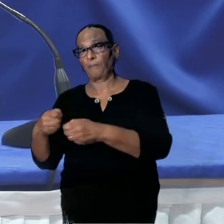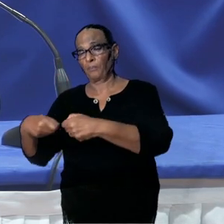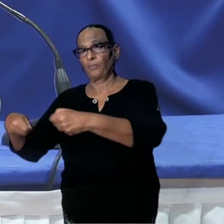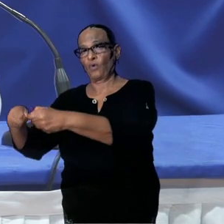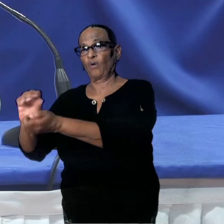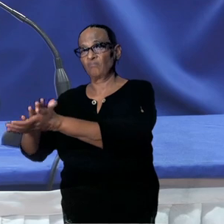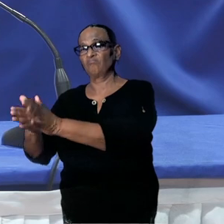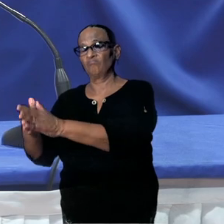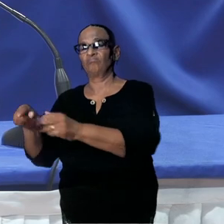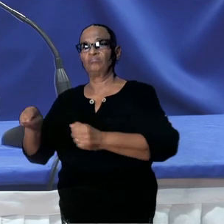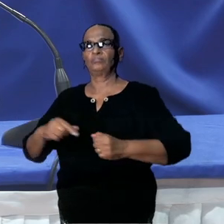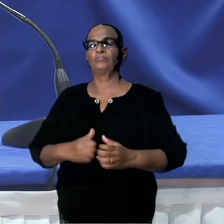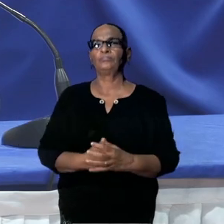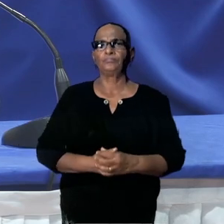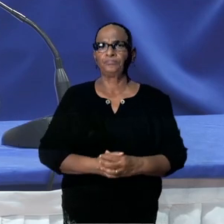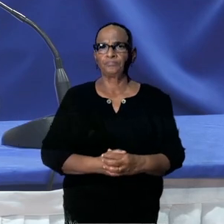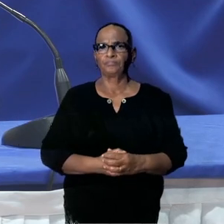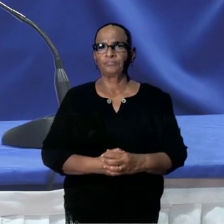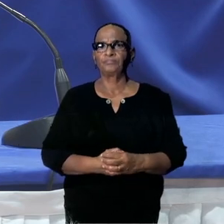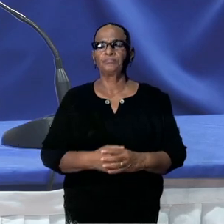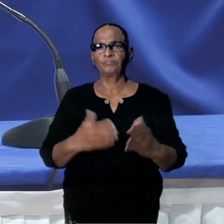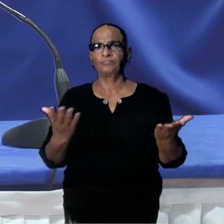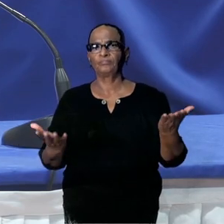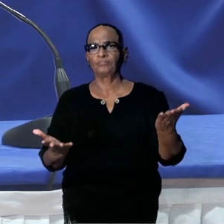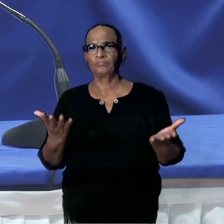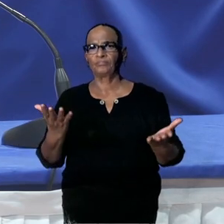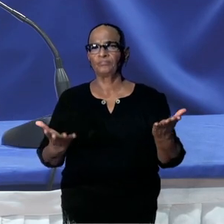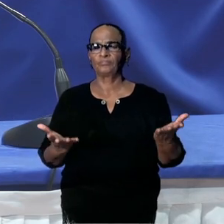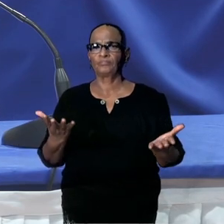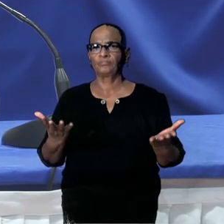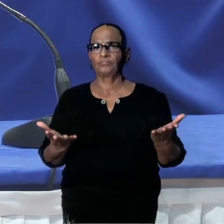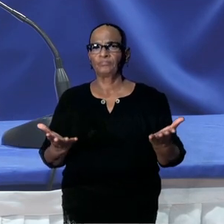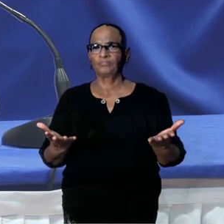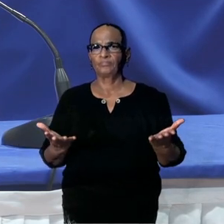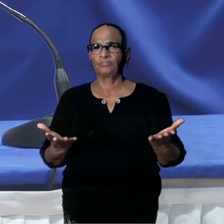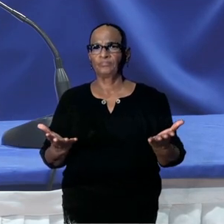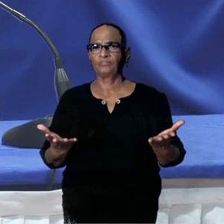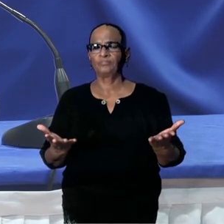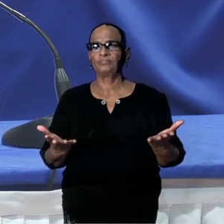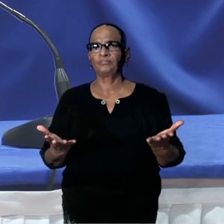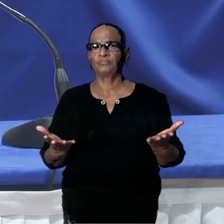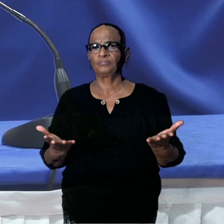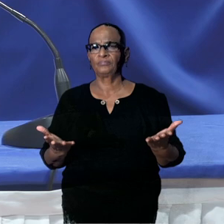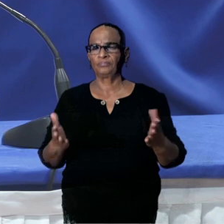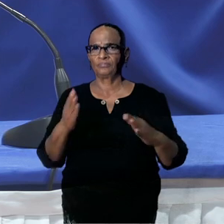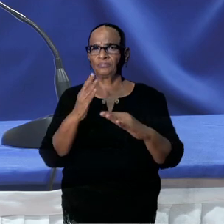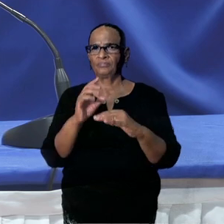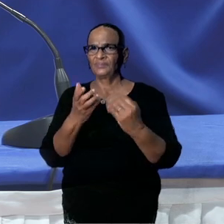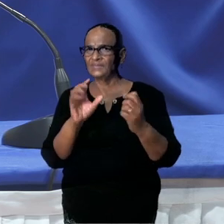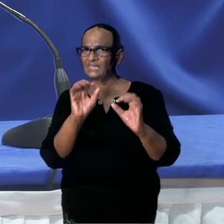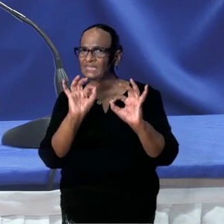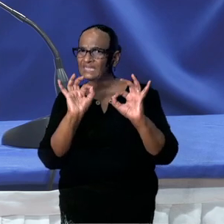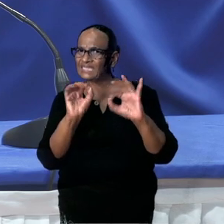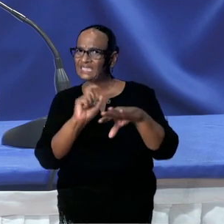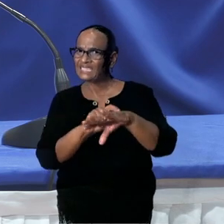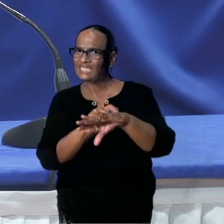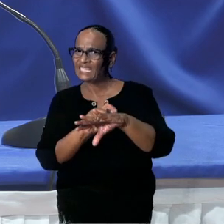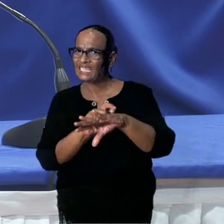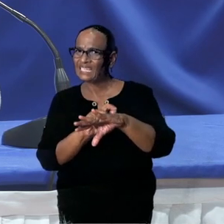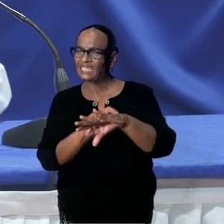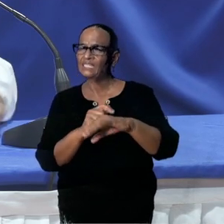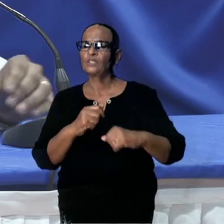Sterktecijfers en andere zaken. In elk geval de ideale tijd tussen twee dosis